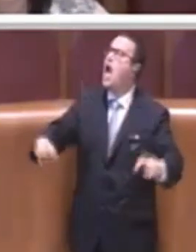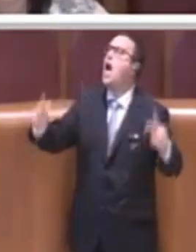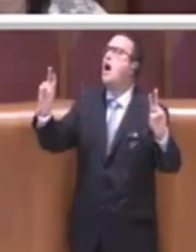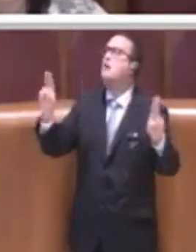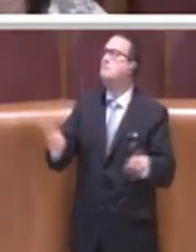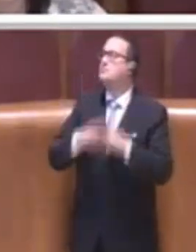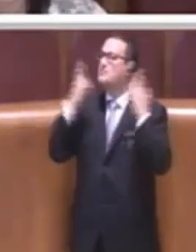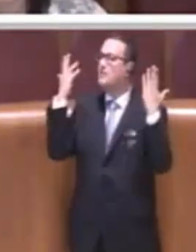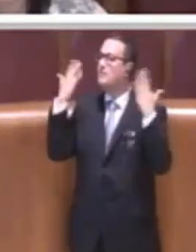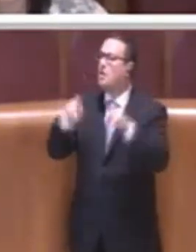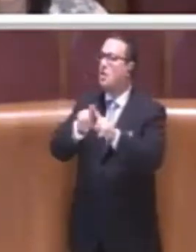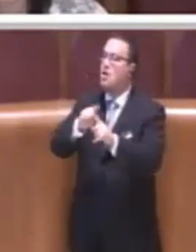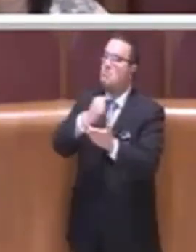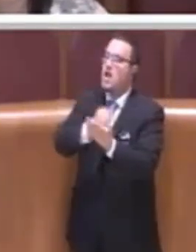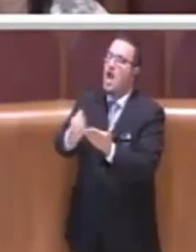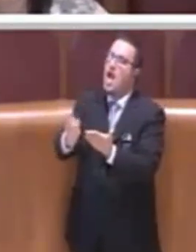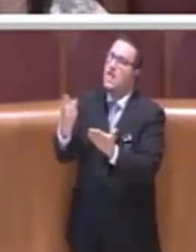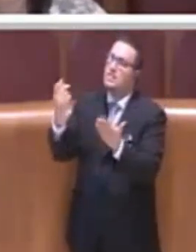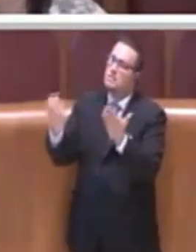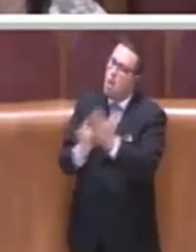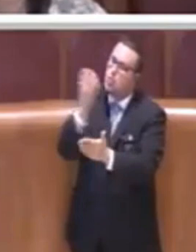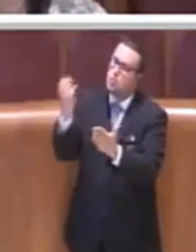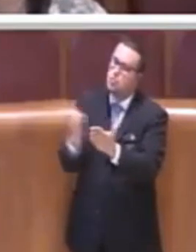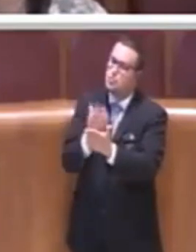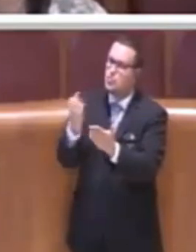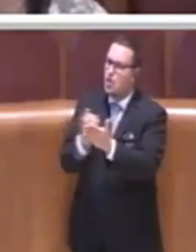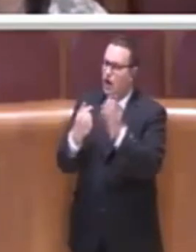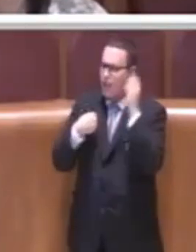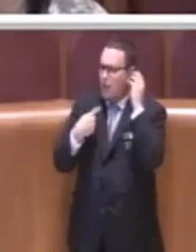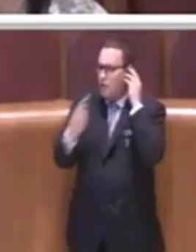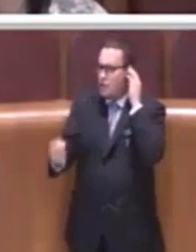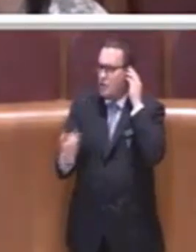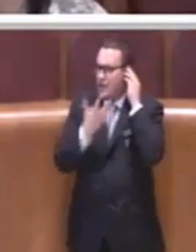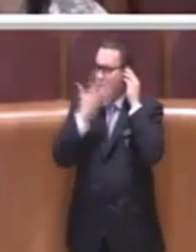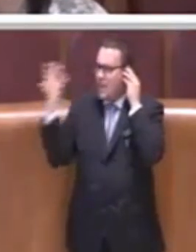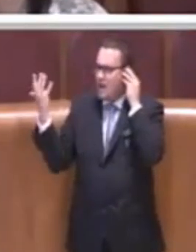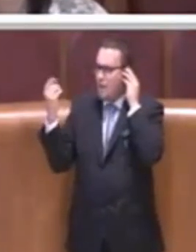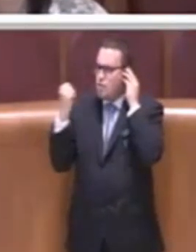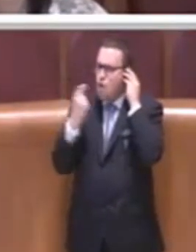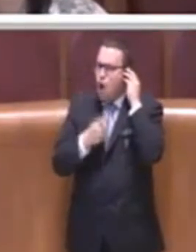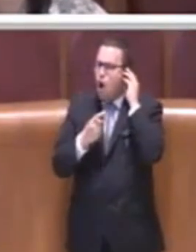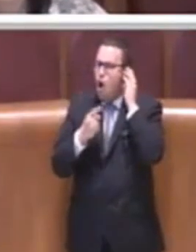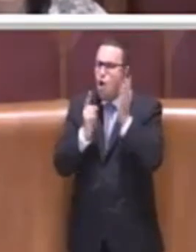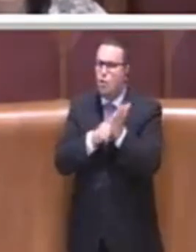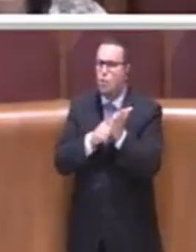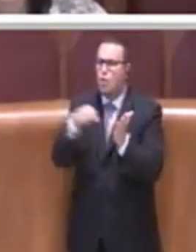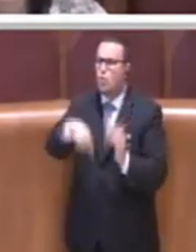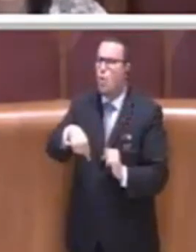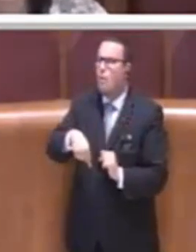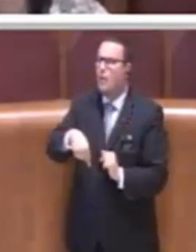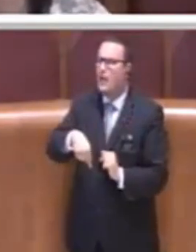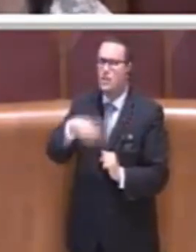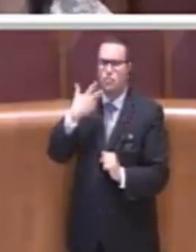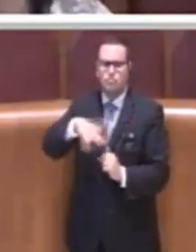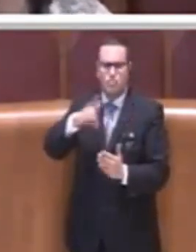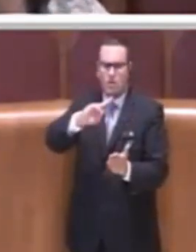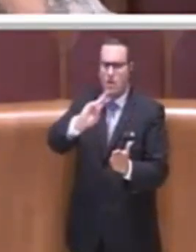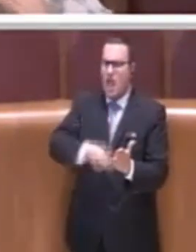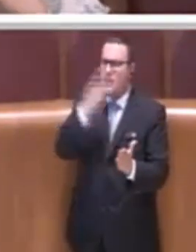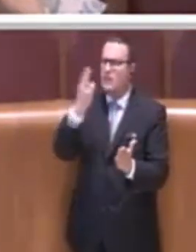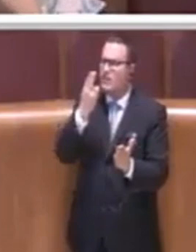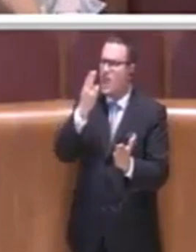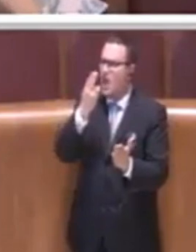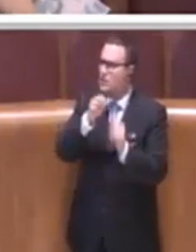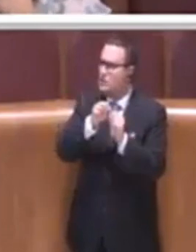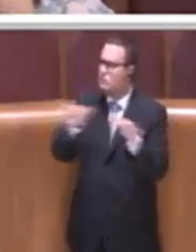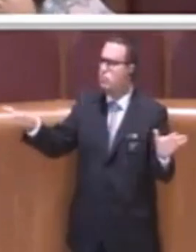prodotti atti di questo tipo e dico che questo documento è stato redatto prima ancora che il Ministro Costa